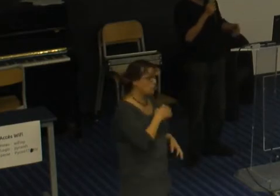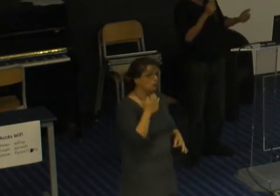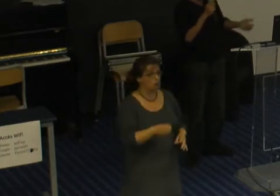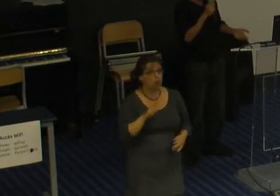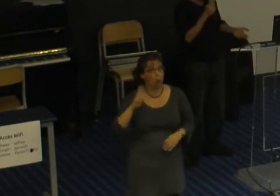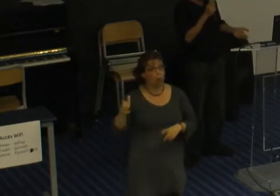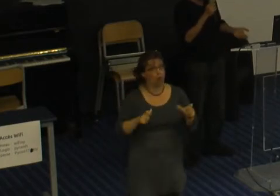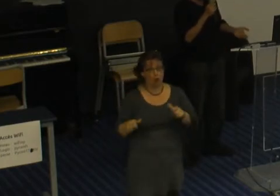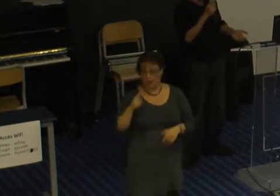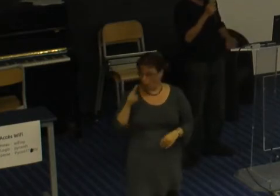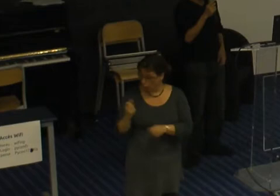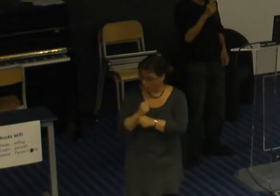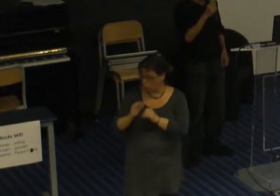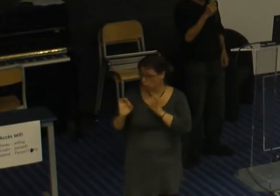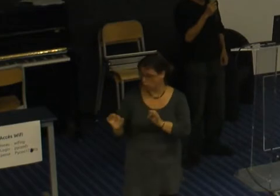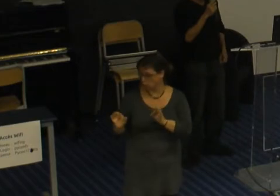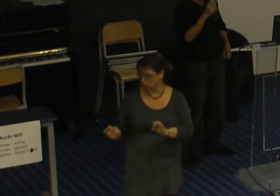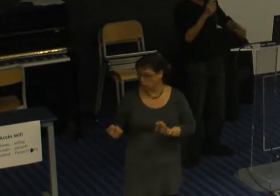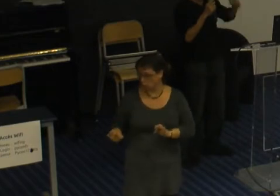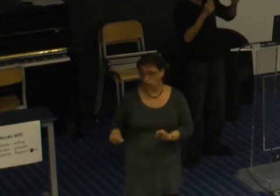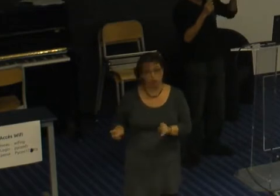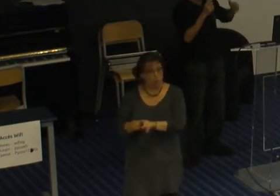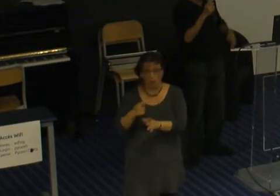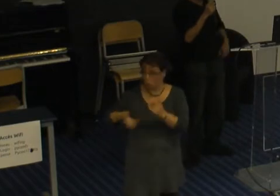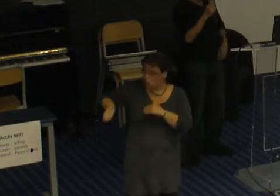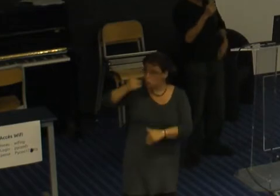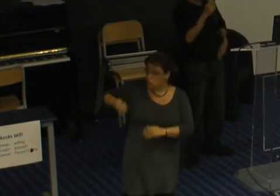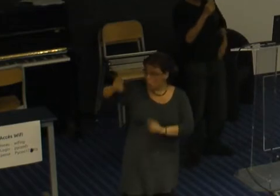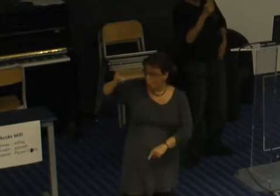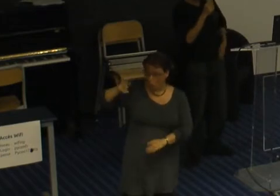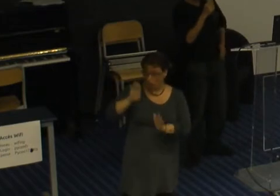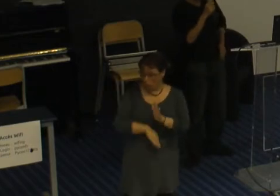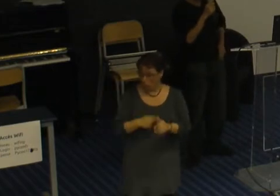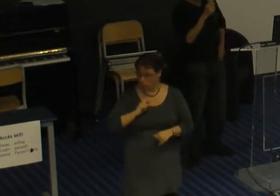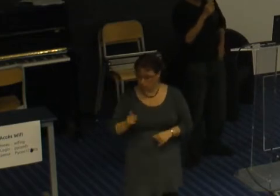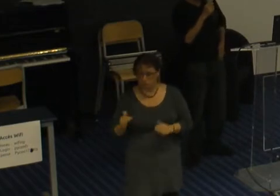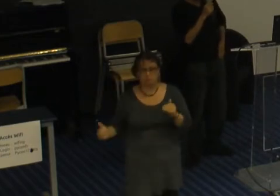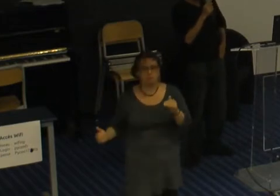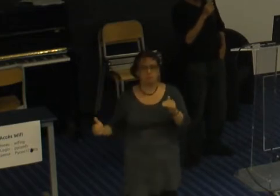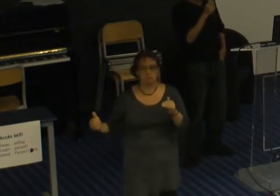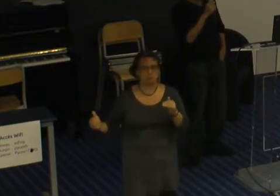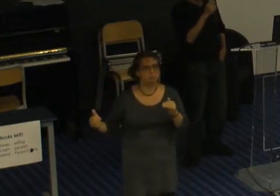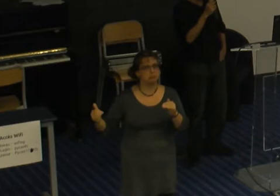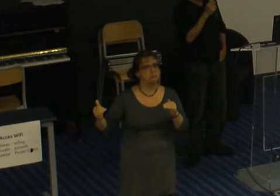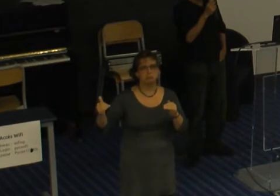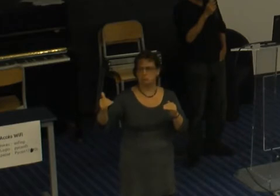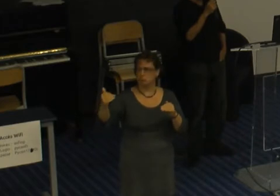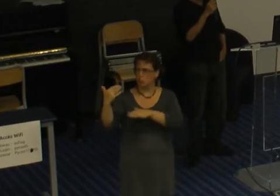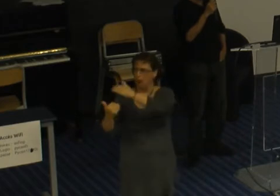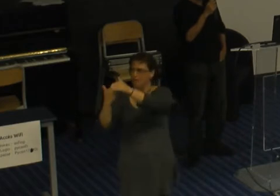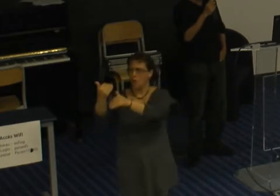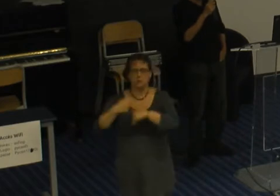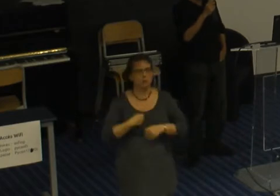forcément du meilleur boulot que moi et qui, régulièrement, avaient des mêmes saharèles et je ne comprenais pas. Et tout. Et dis,